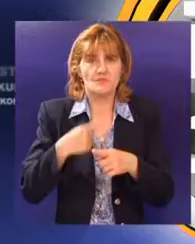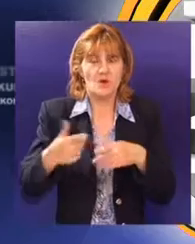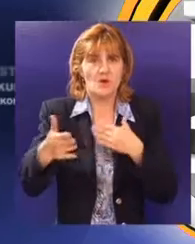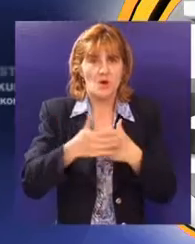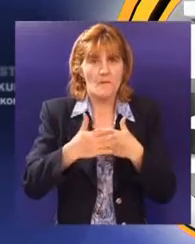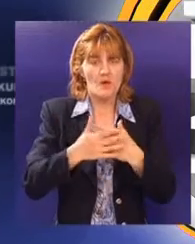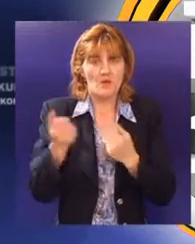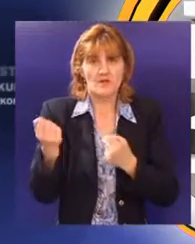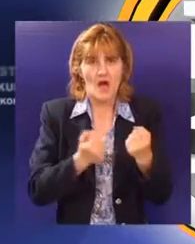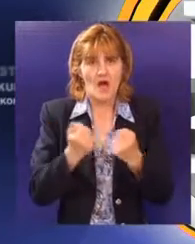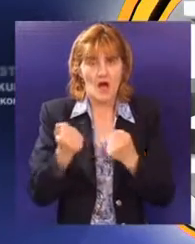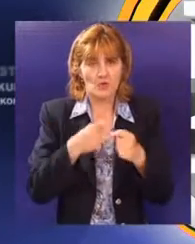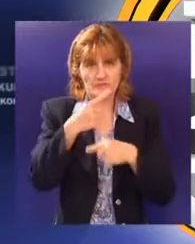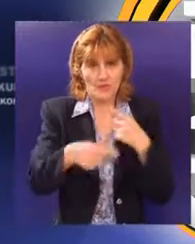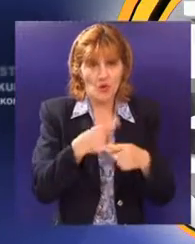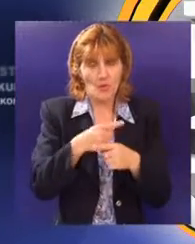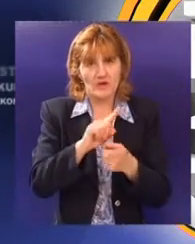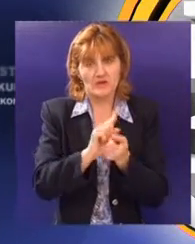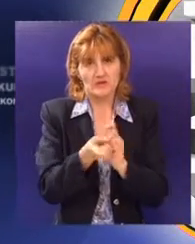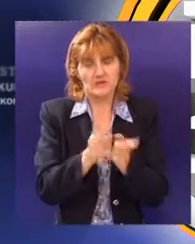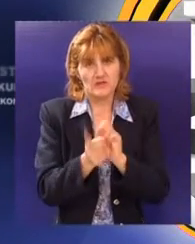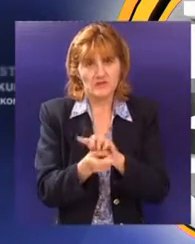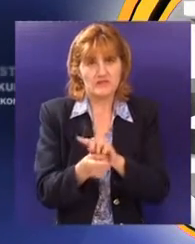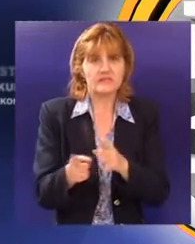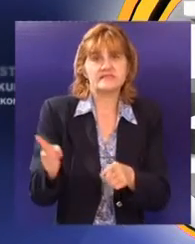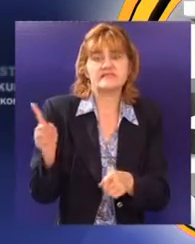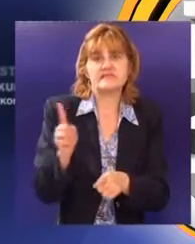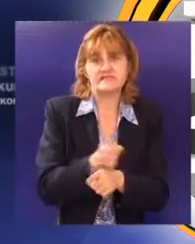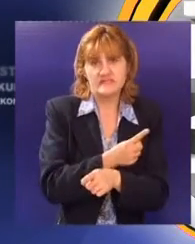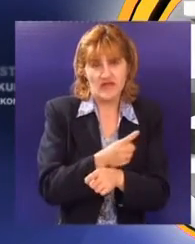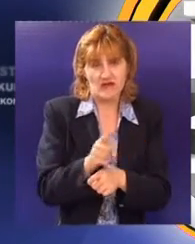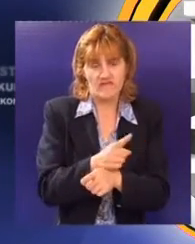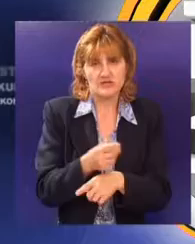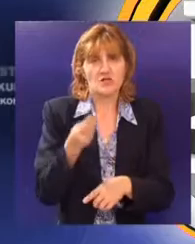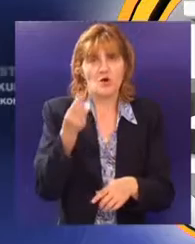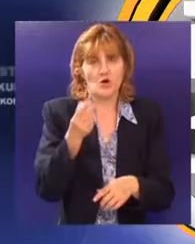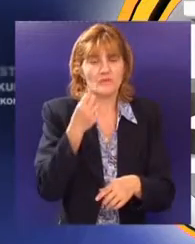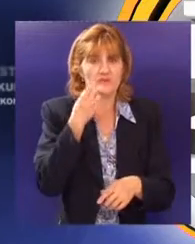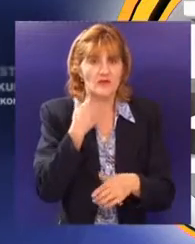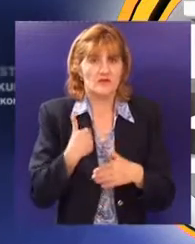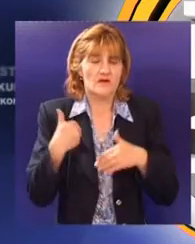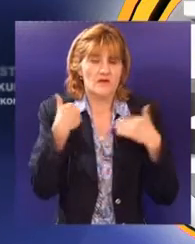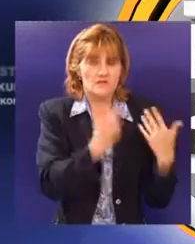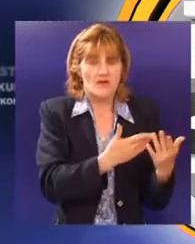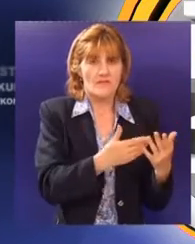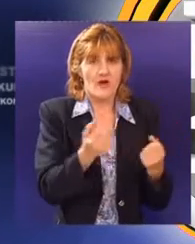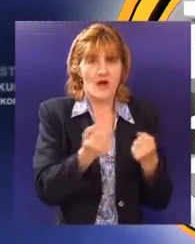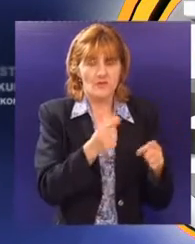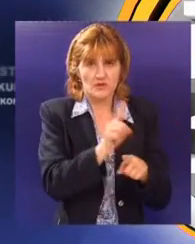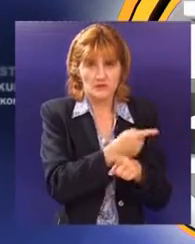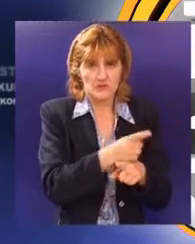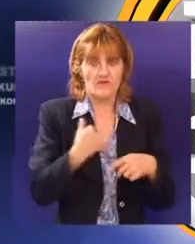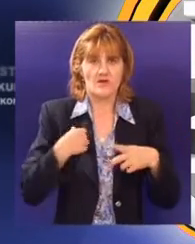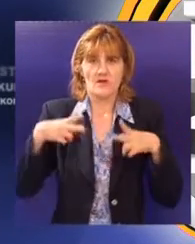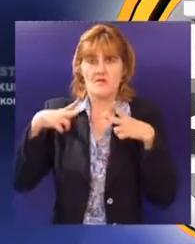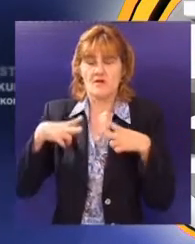automobilskih guma njihove zamene servisa za centriranje trapa kupci u vremenu dok je automobil u servisu mogu predahnuti u